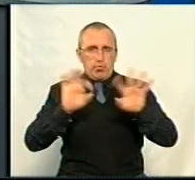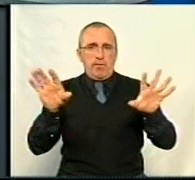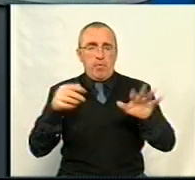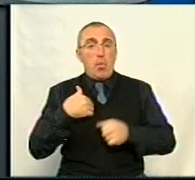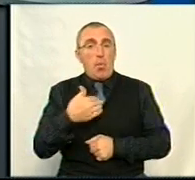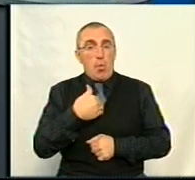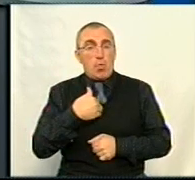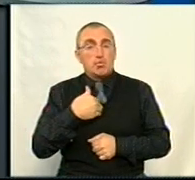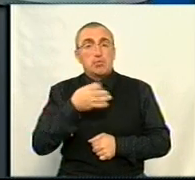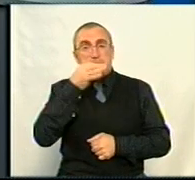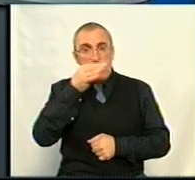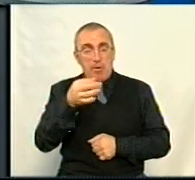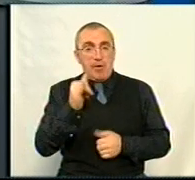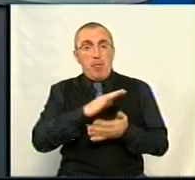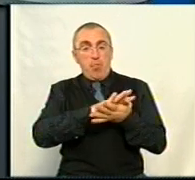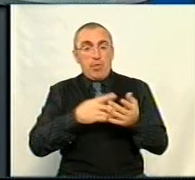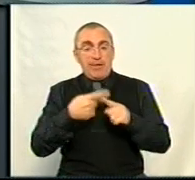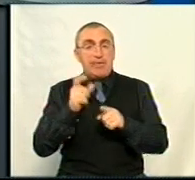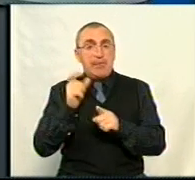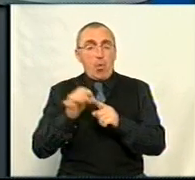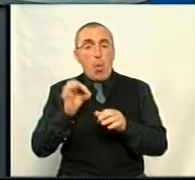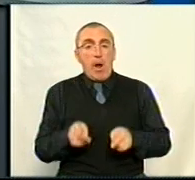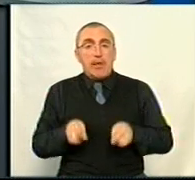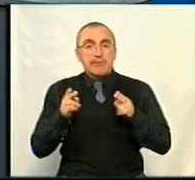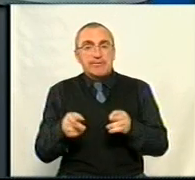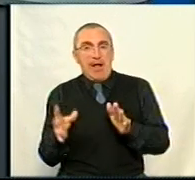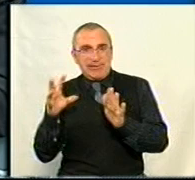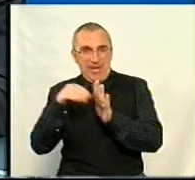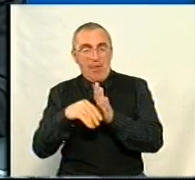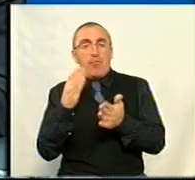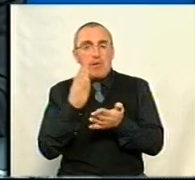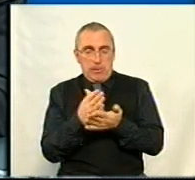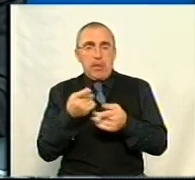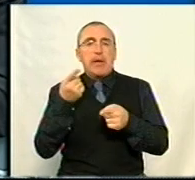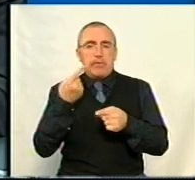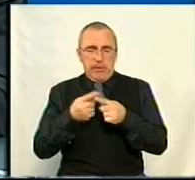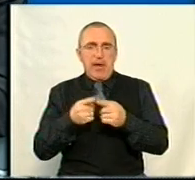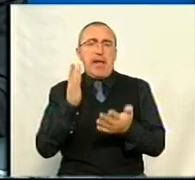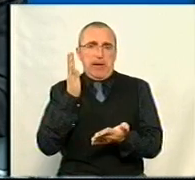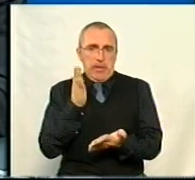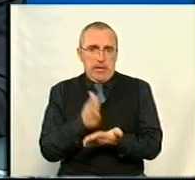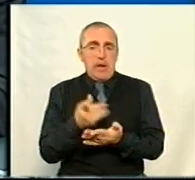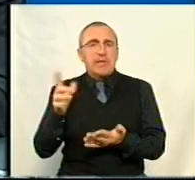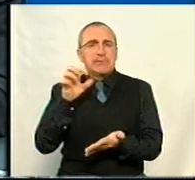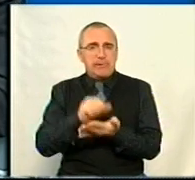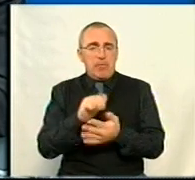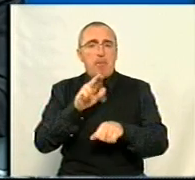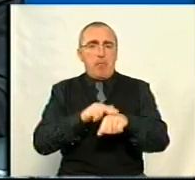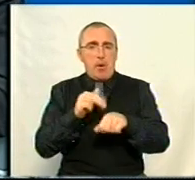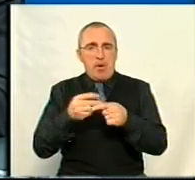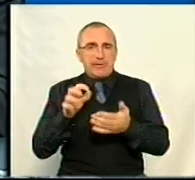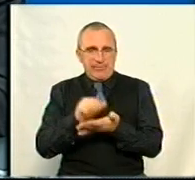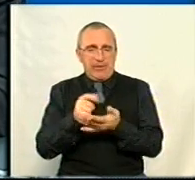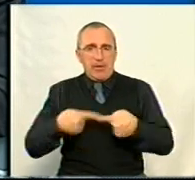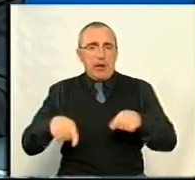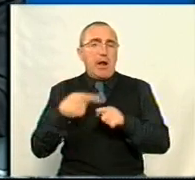сказати і в продовженні тих слід про кримінальну складову, так, вона насправді є, і нею займаються правоохоронні органи